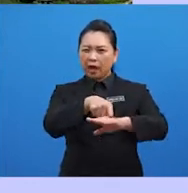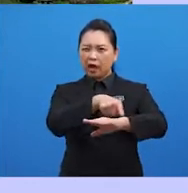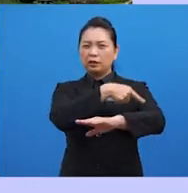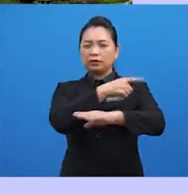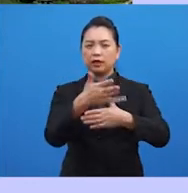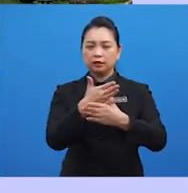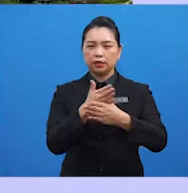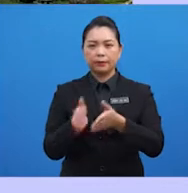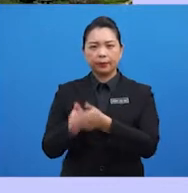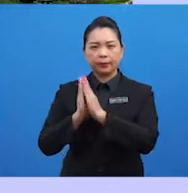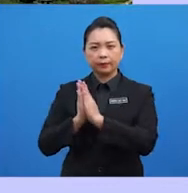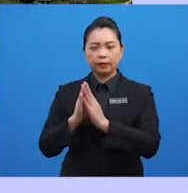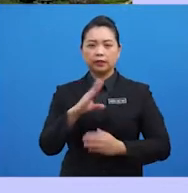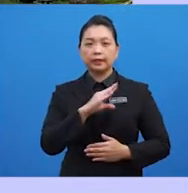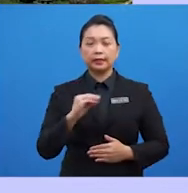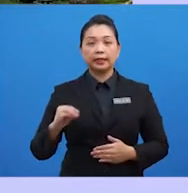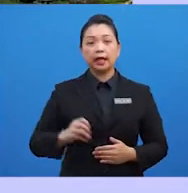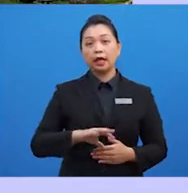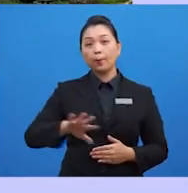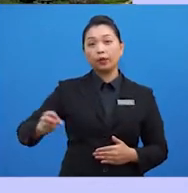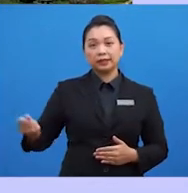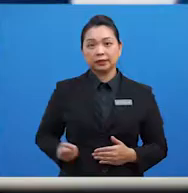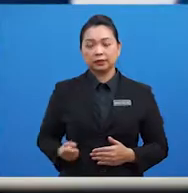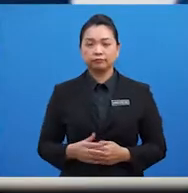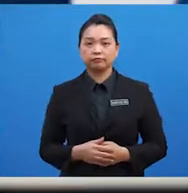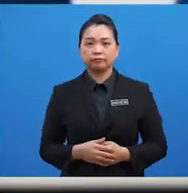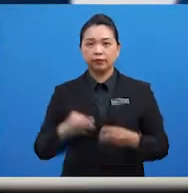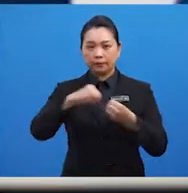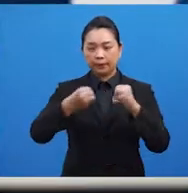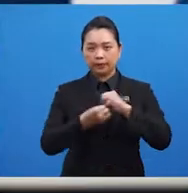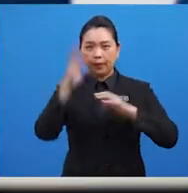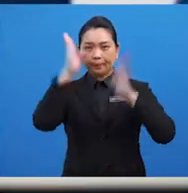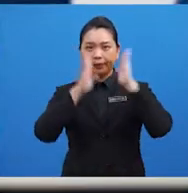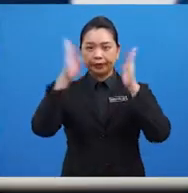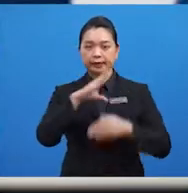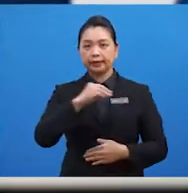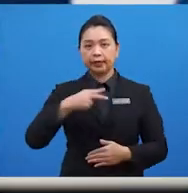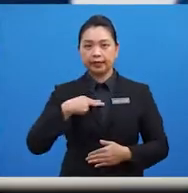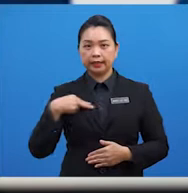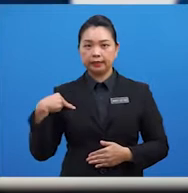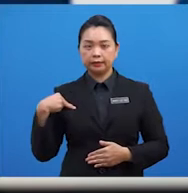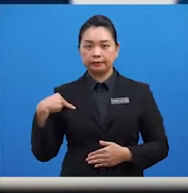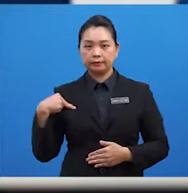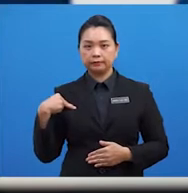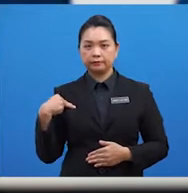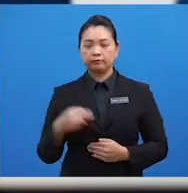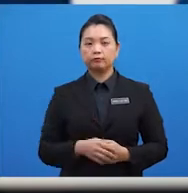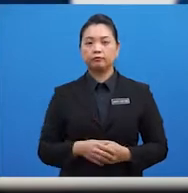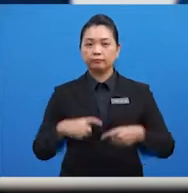negara Myanmar dan Kemboja. Isu Malaysia dan Indonesia pula